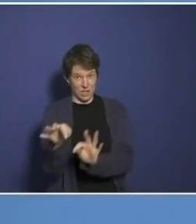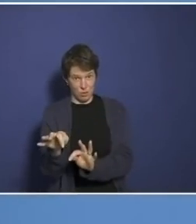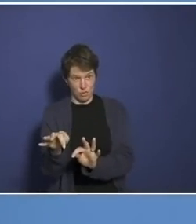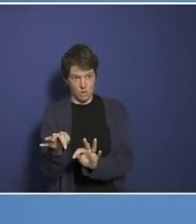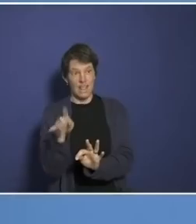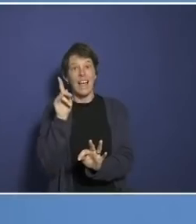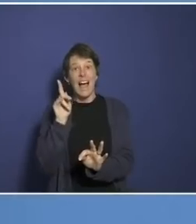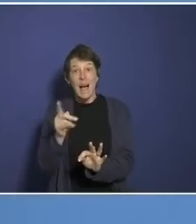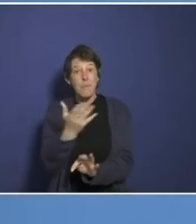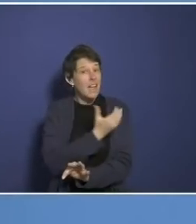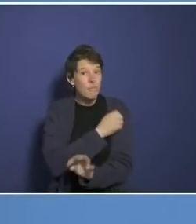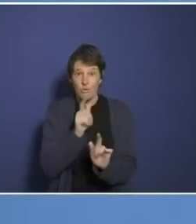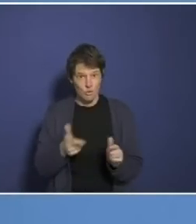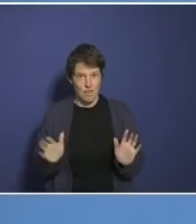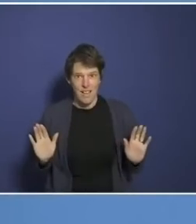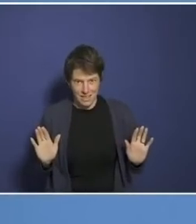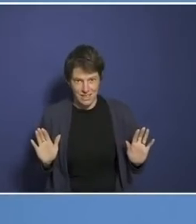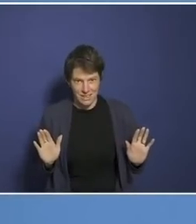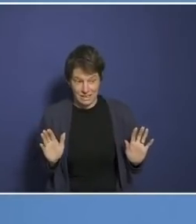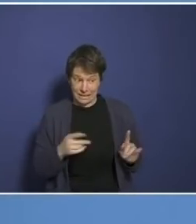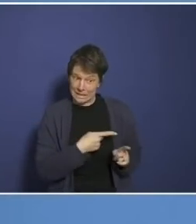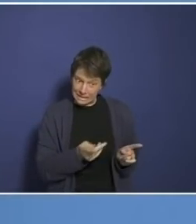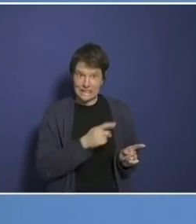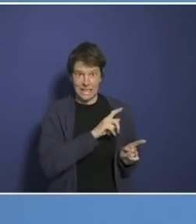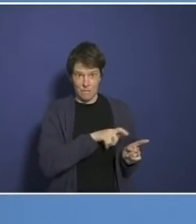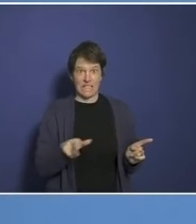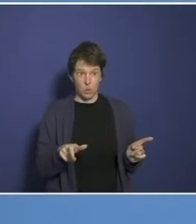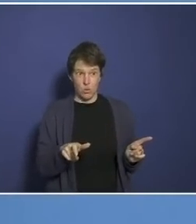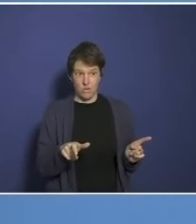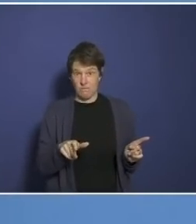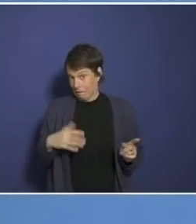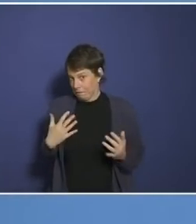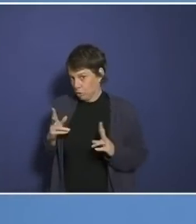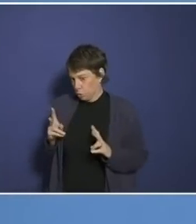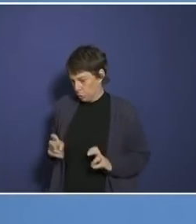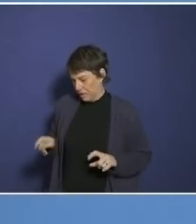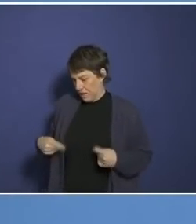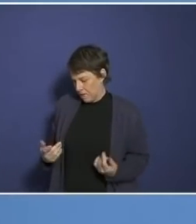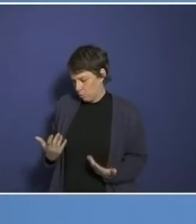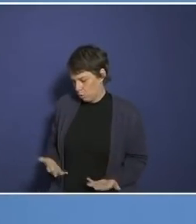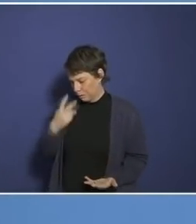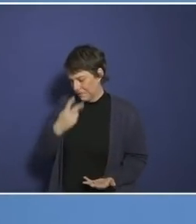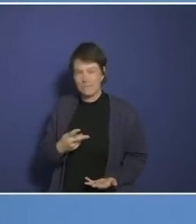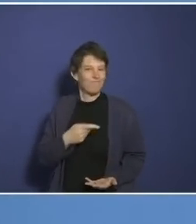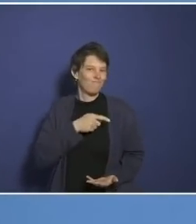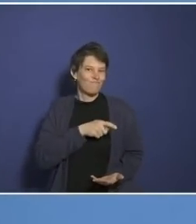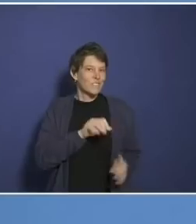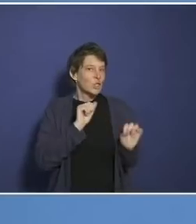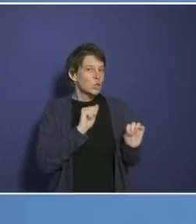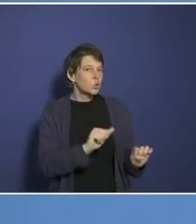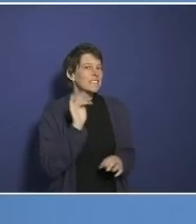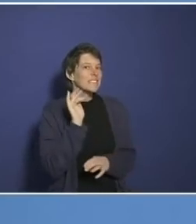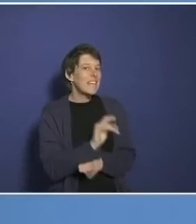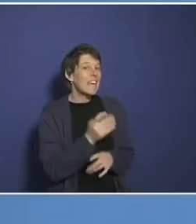nicht geimpft sind, die haben nach allem, was wir heute wissen, keinen guten Schutz gegen